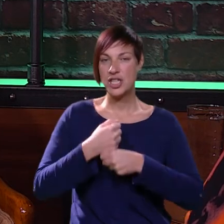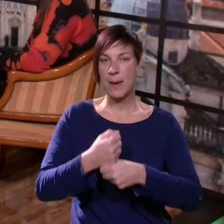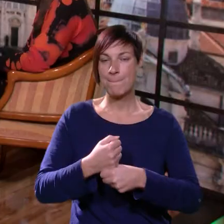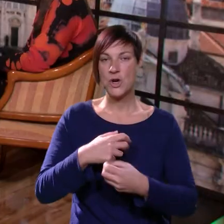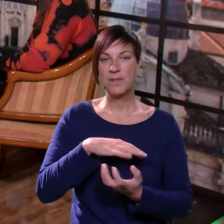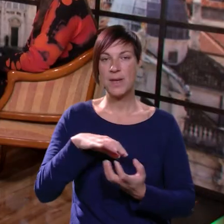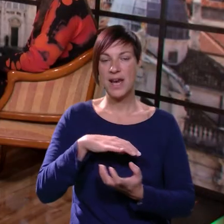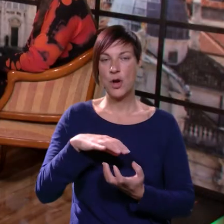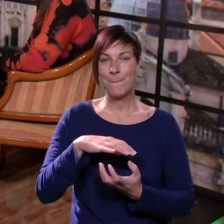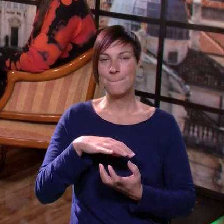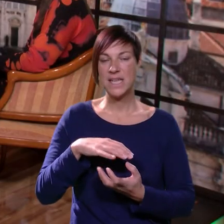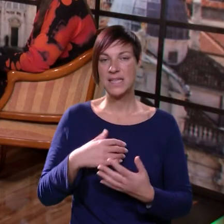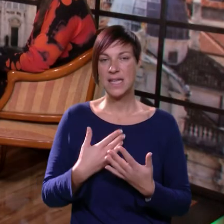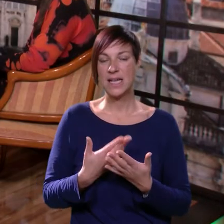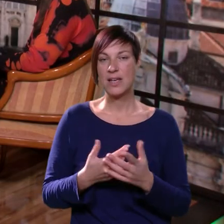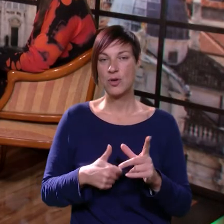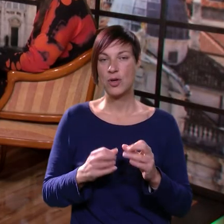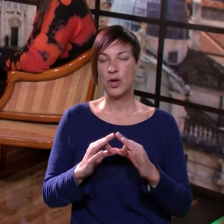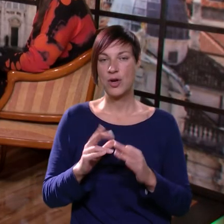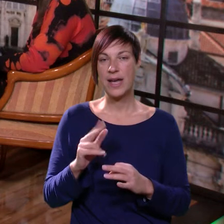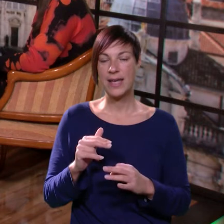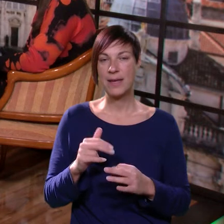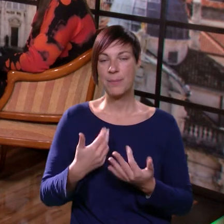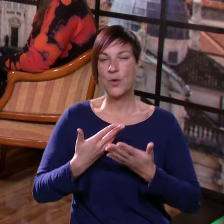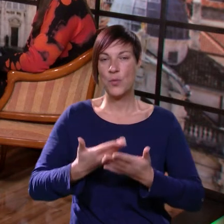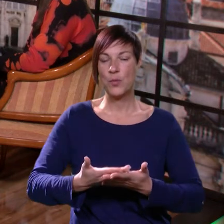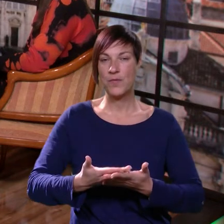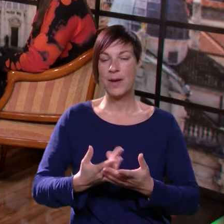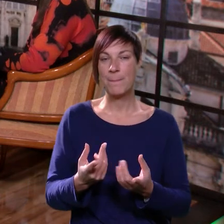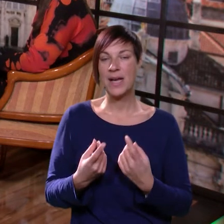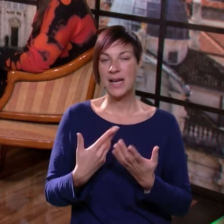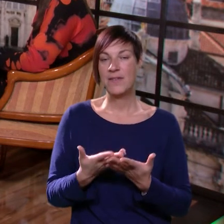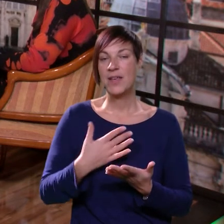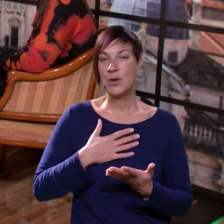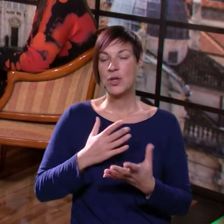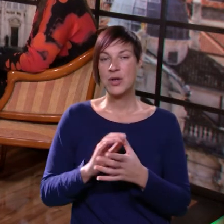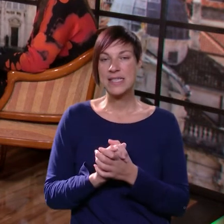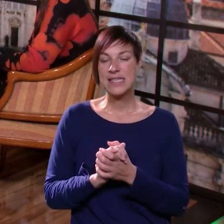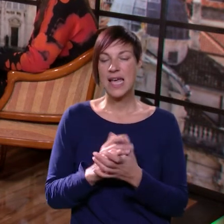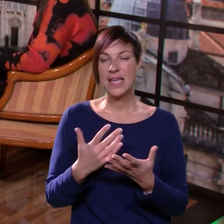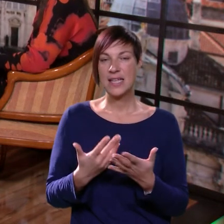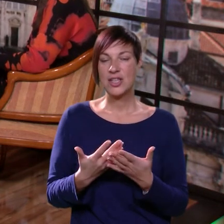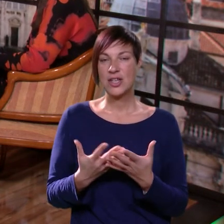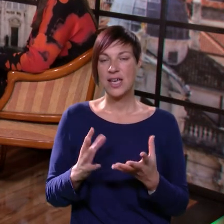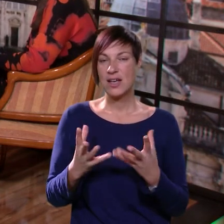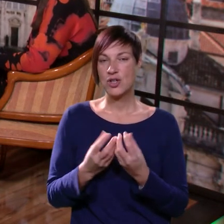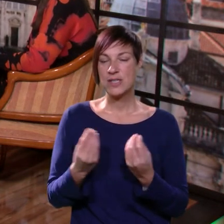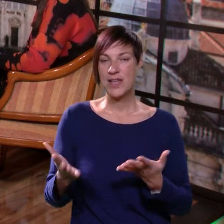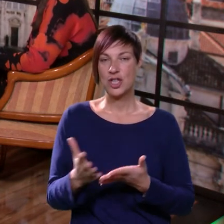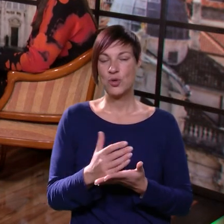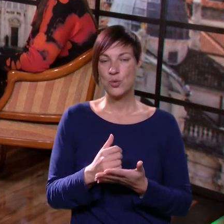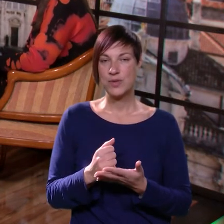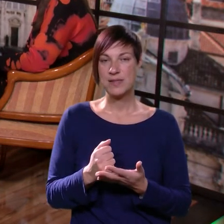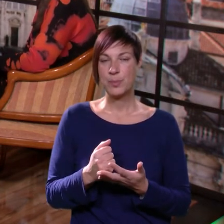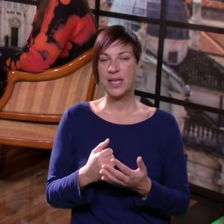potpora obitelji koju Lora ima u vama, ali i vi u njoj zajedno nekako, sve to